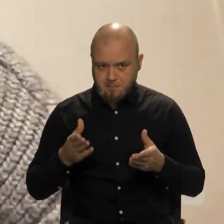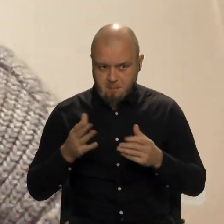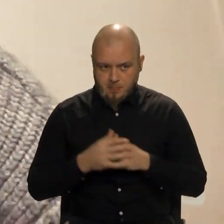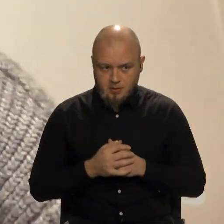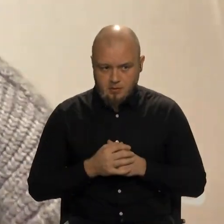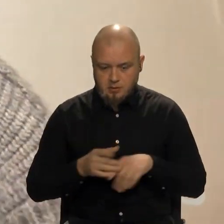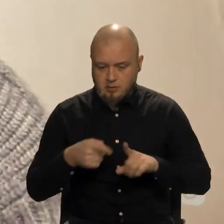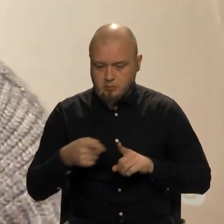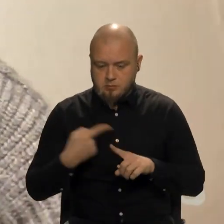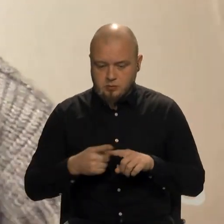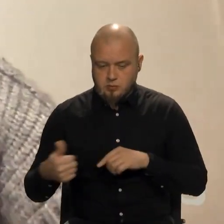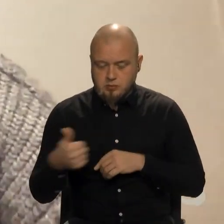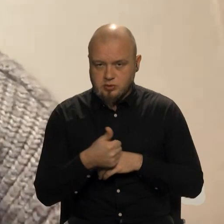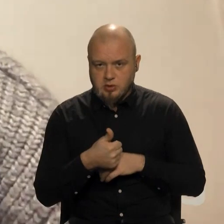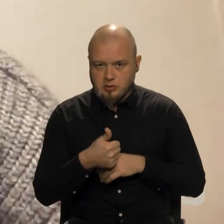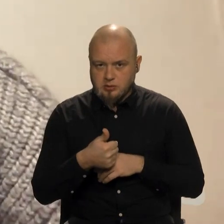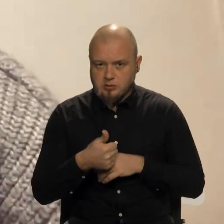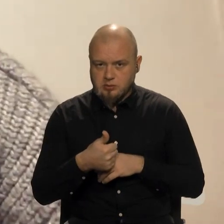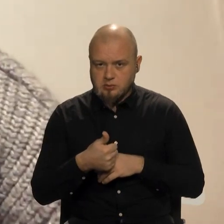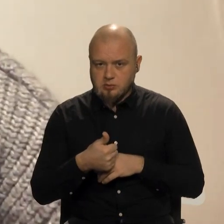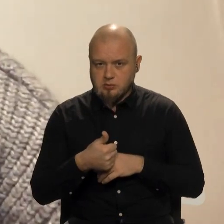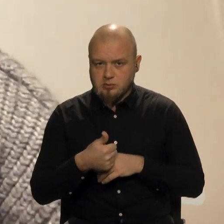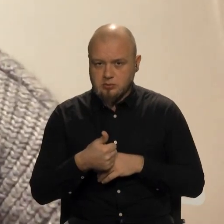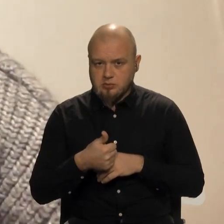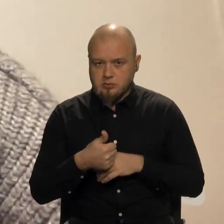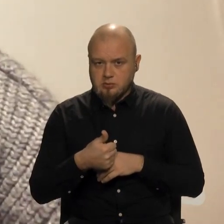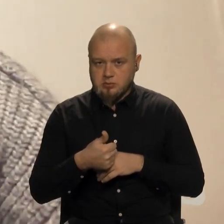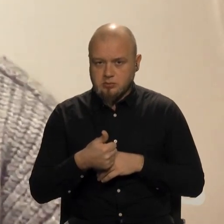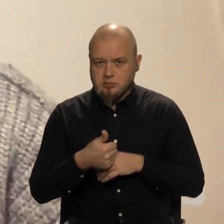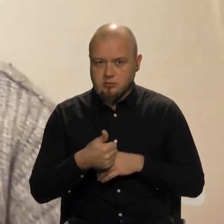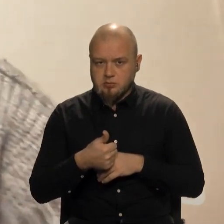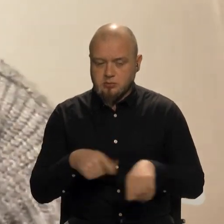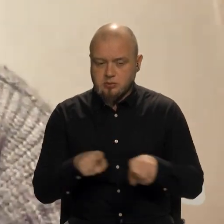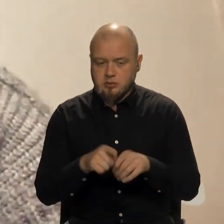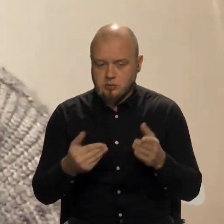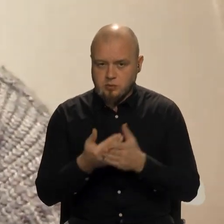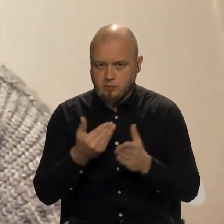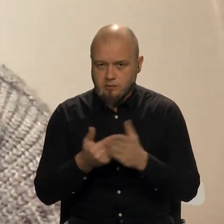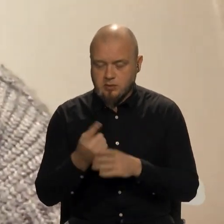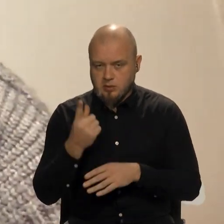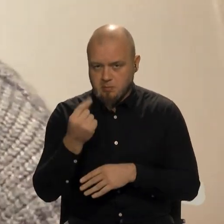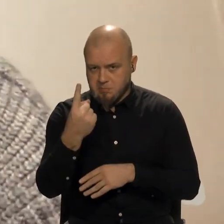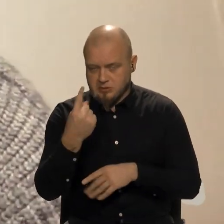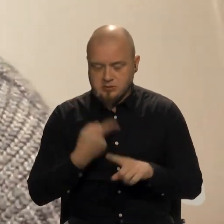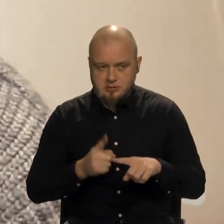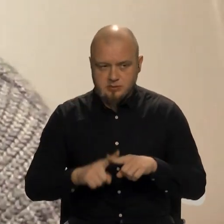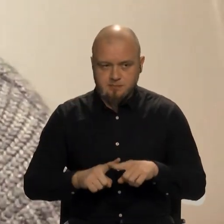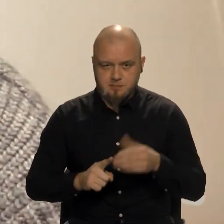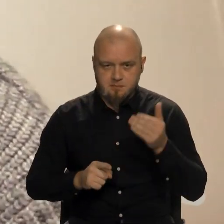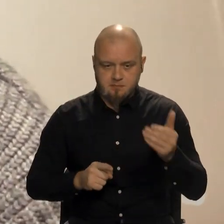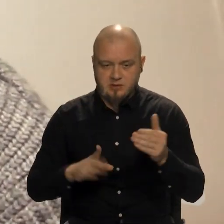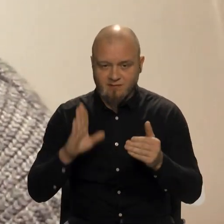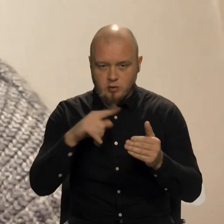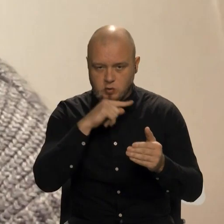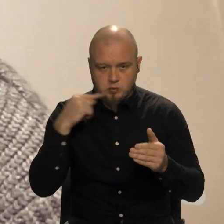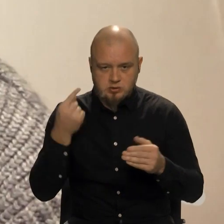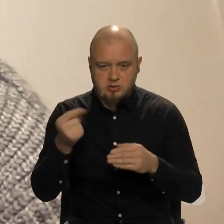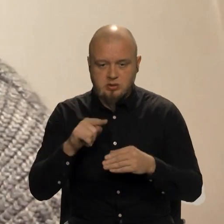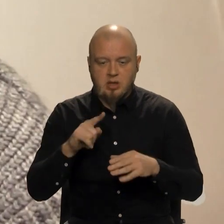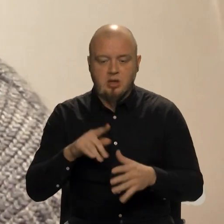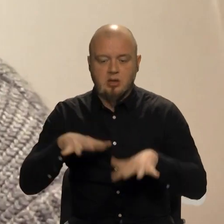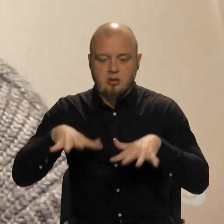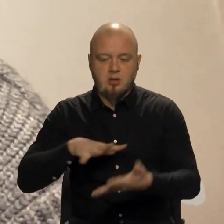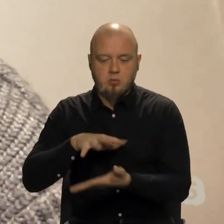Протягом цього тижня такі новини. Перше, це в Росії та на